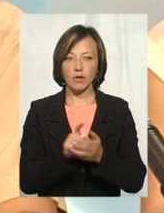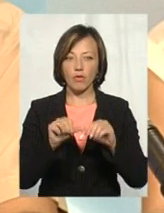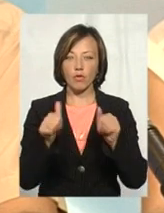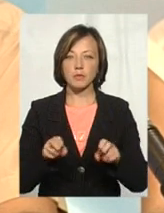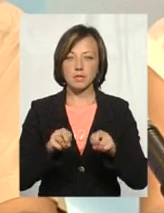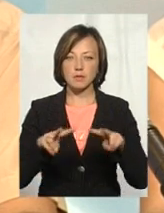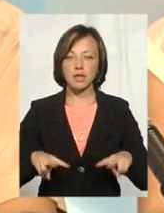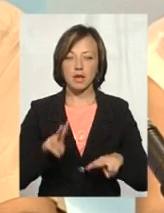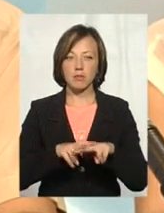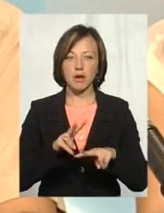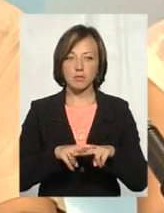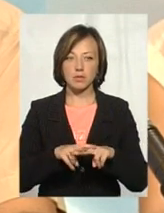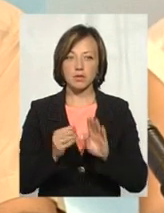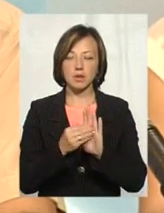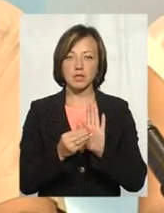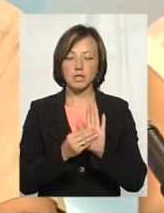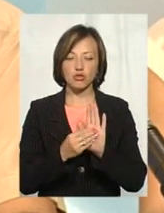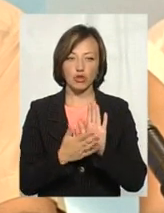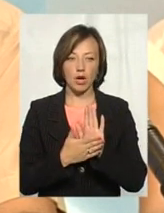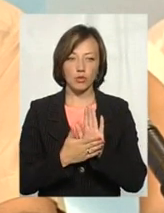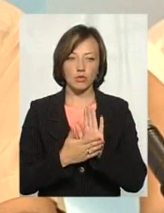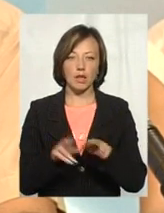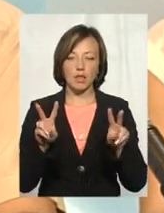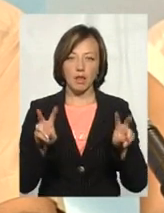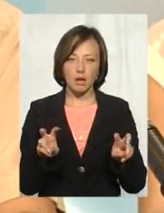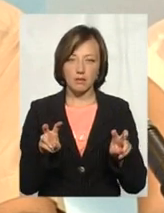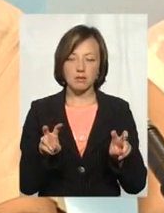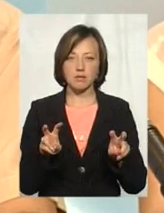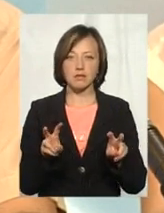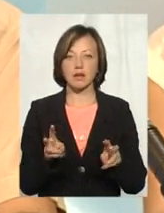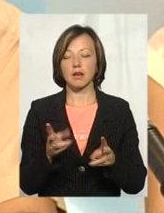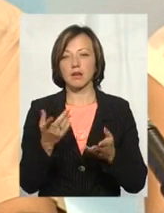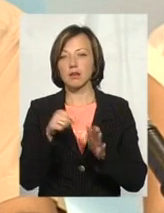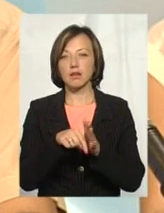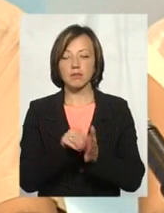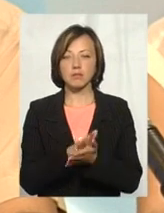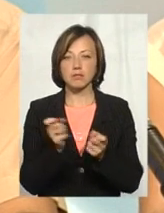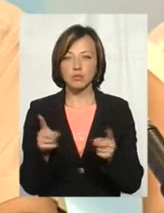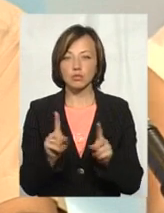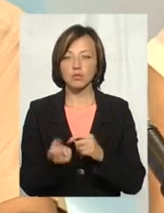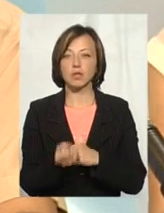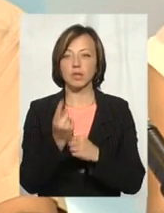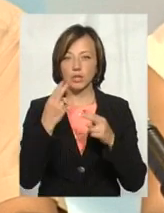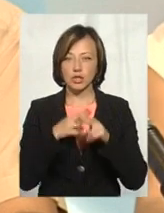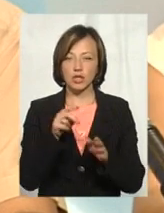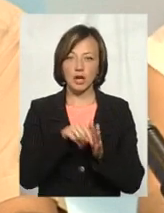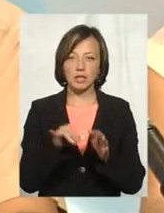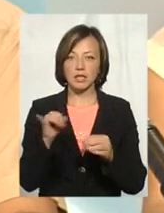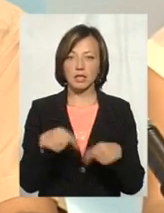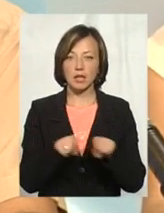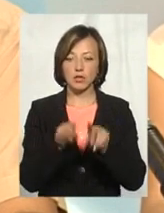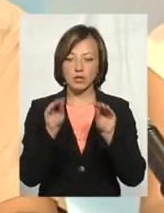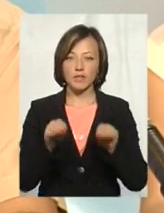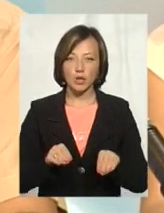спеціальний паспорт, у якому зазначаються назва, код відходів, їх кількісний та якісний склад, походження технічні характеристики, а також